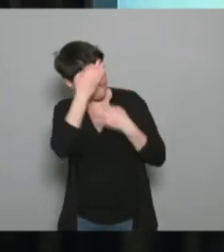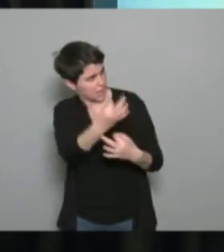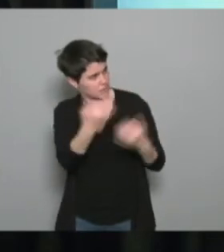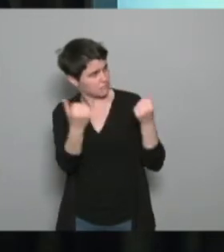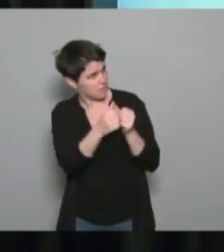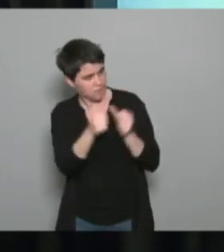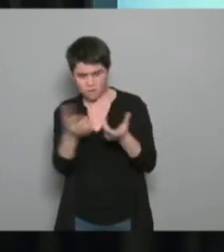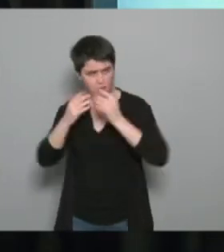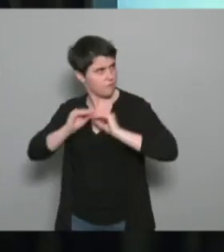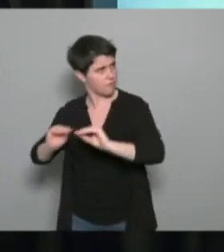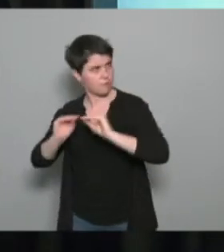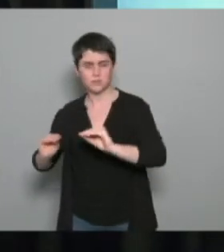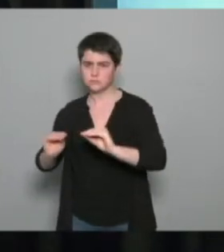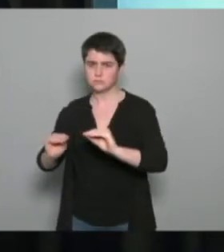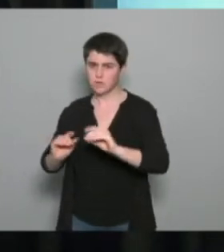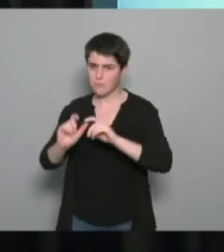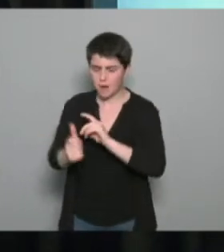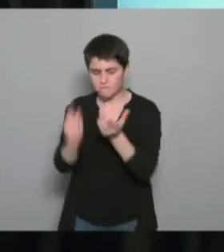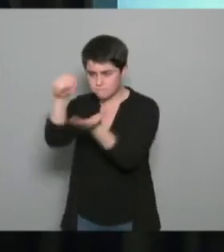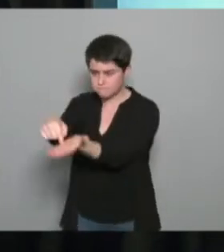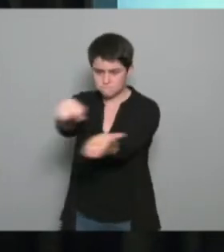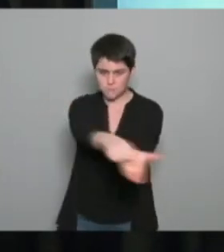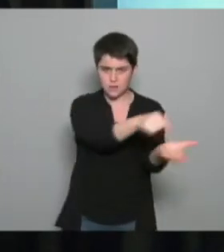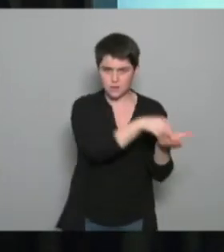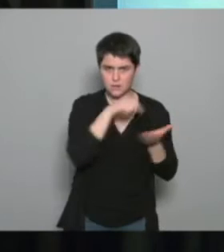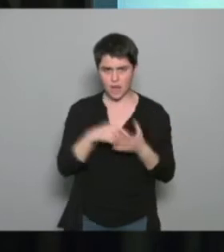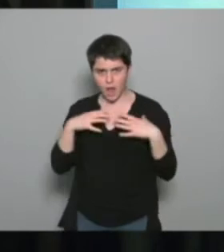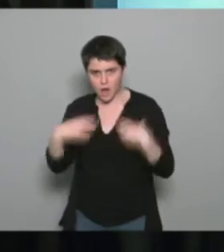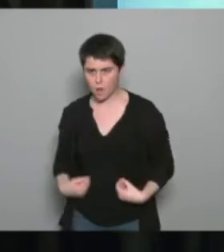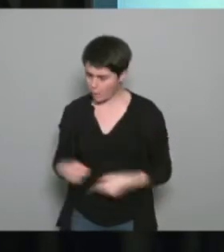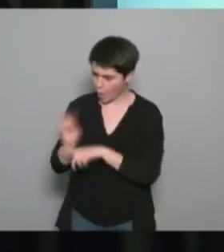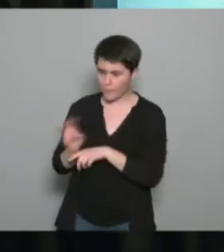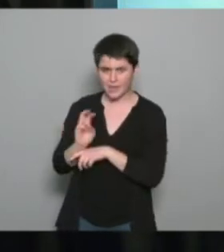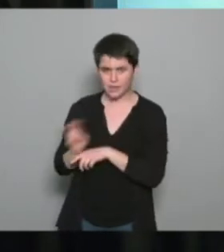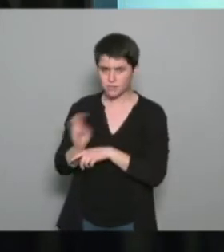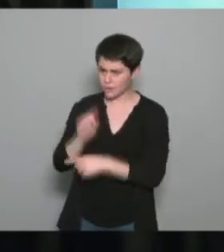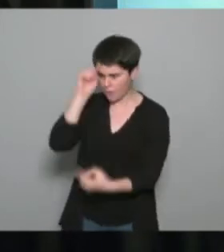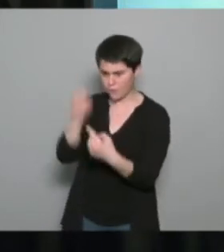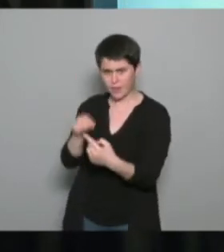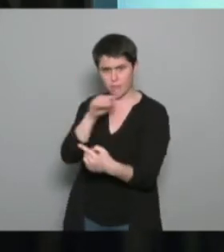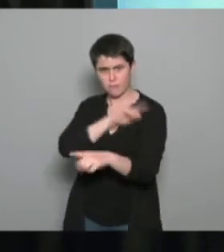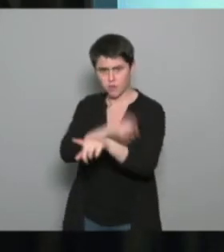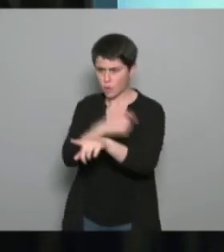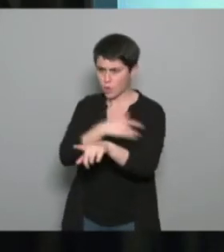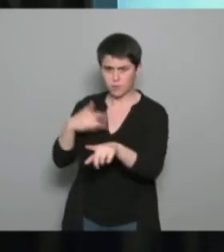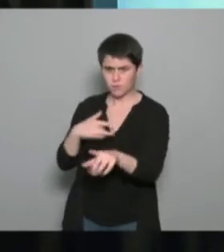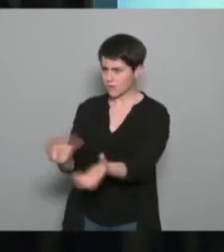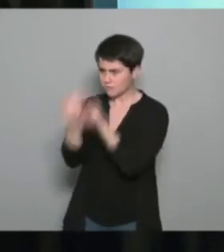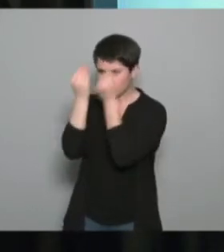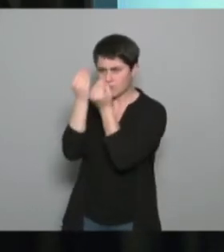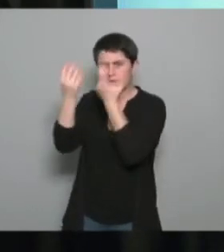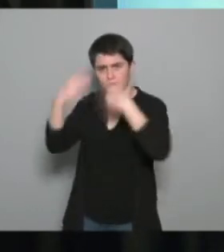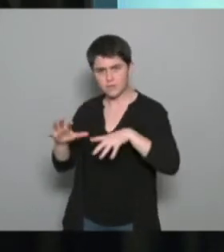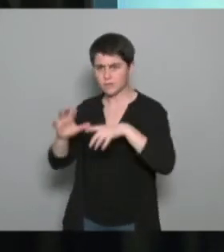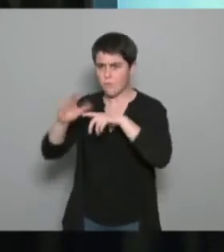qu'en retour on ait dans nos clubs des éducateurs formés sur cette thématique qui puissent déployer le développement d'une